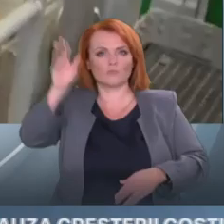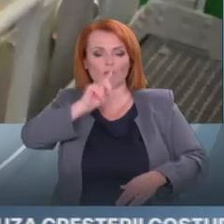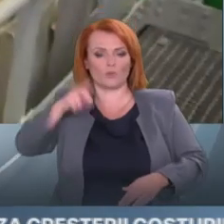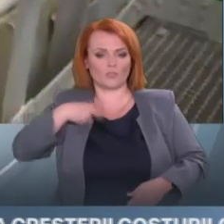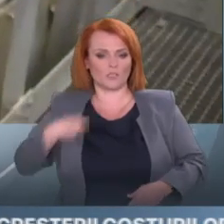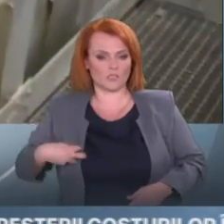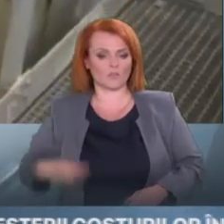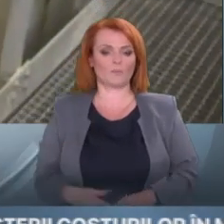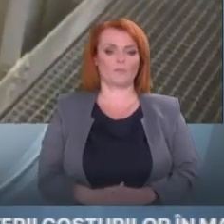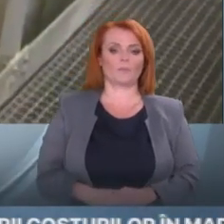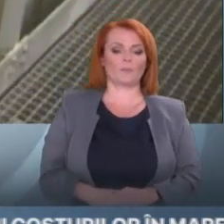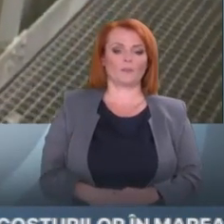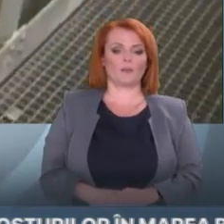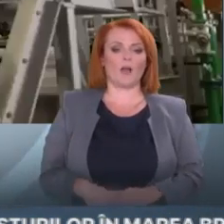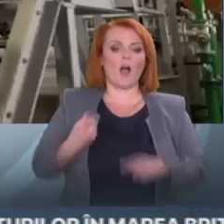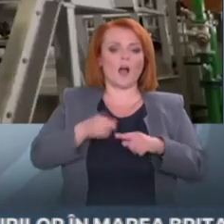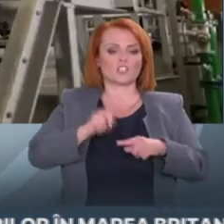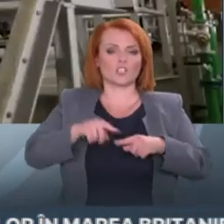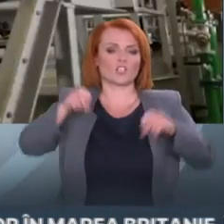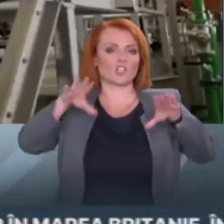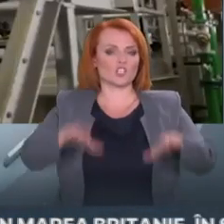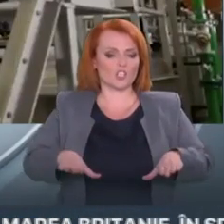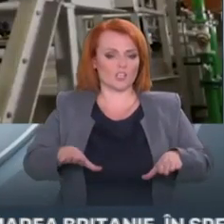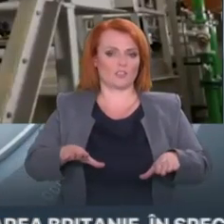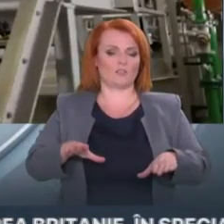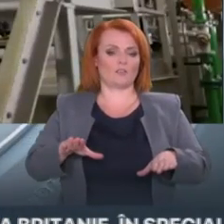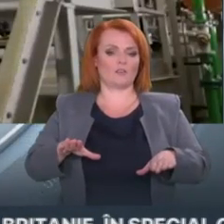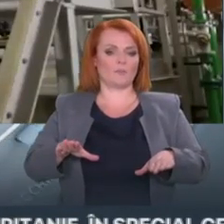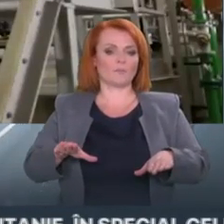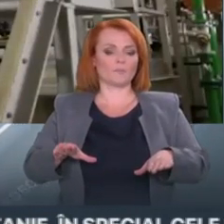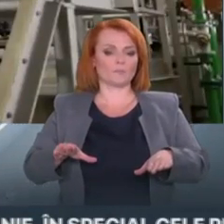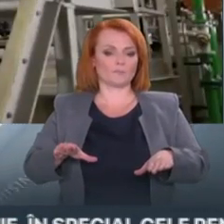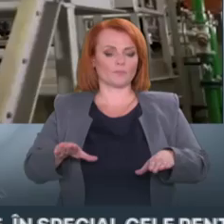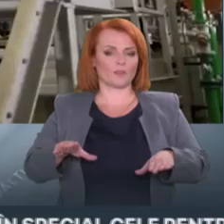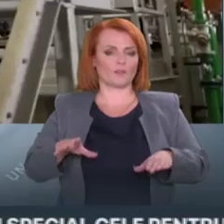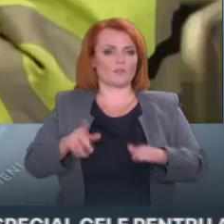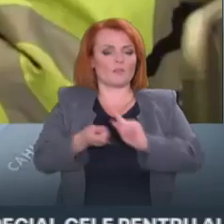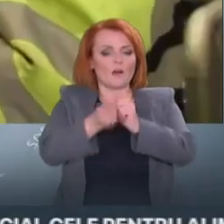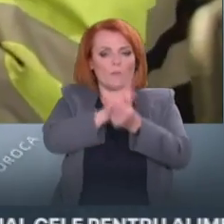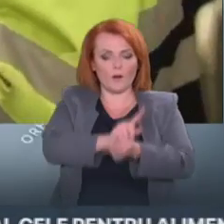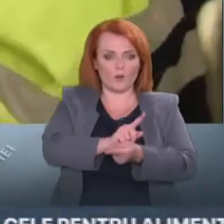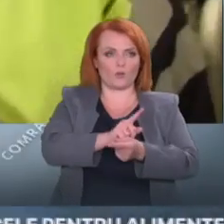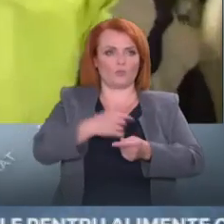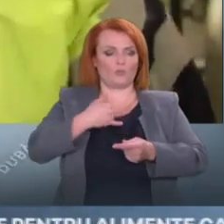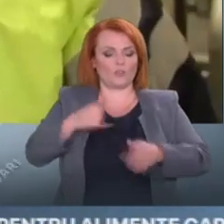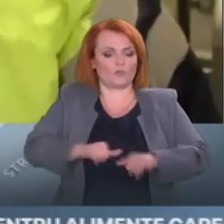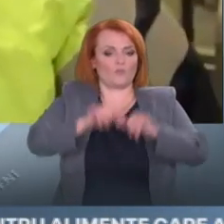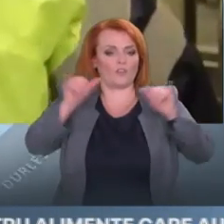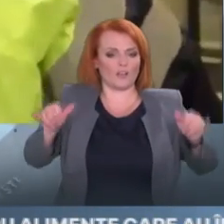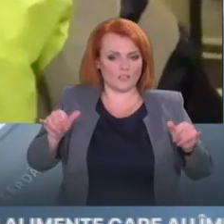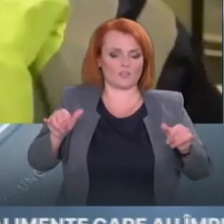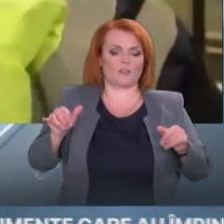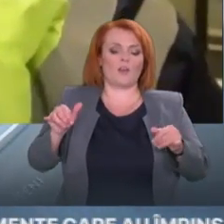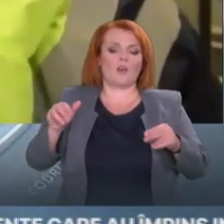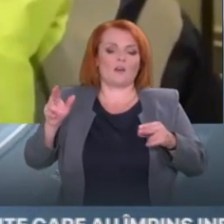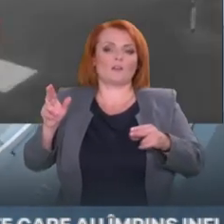ba, mai mult decât atât, este o decizie în care vine cumva să crească sicuritatea, dacă vreți, energetică a Republicii Moldova pe